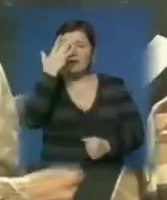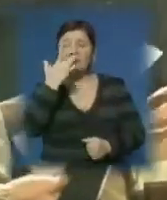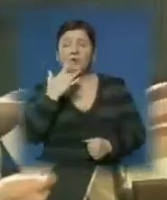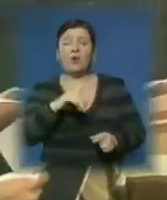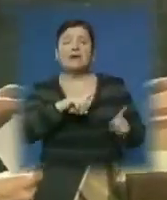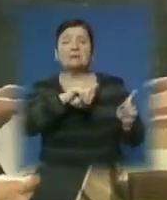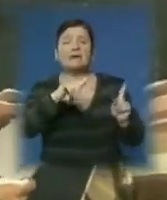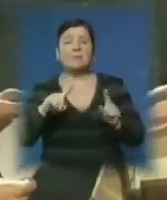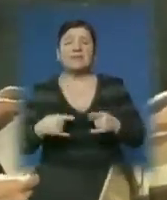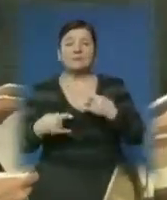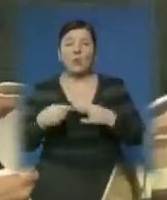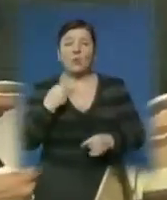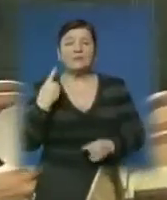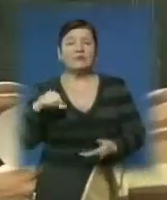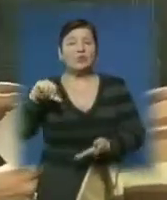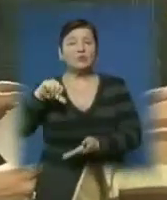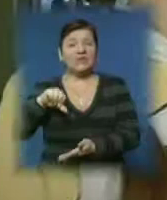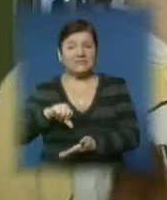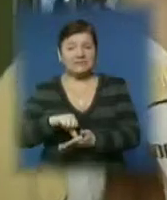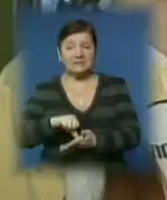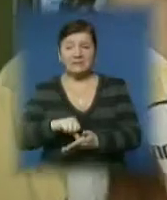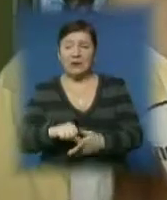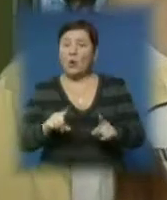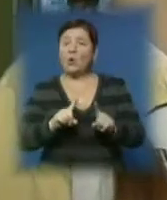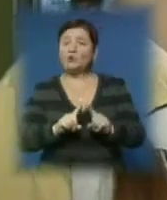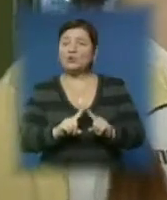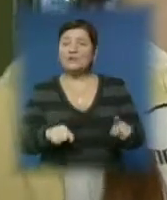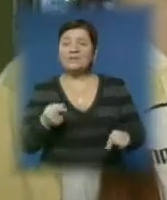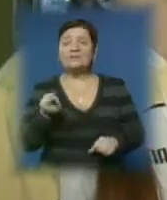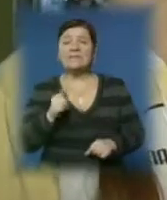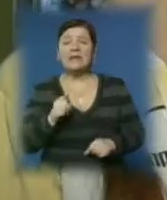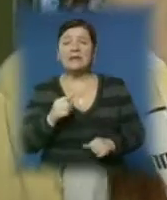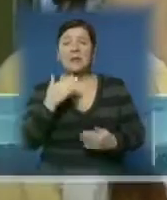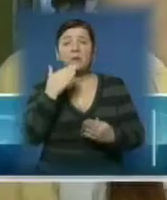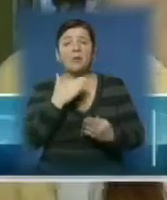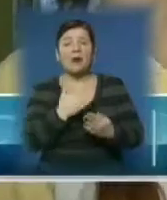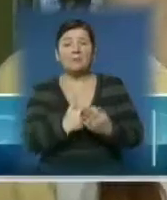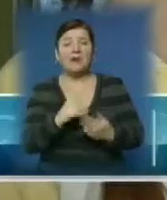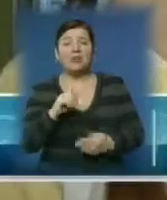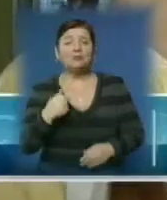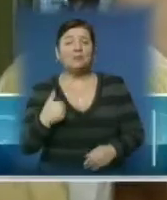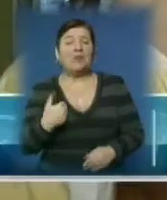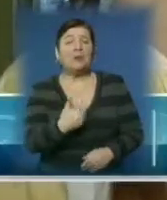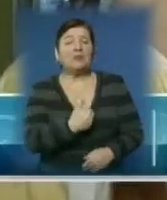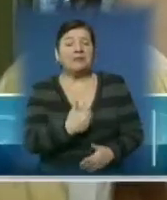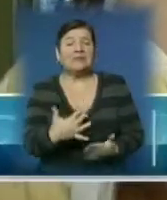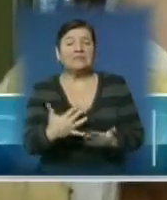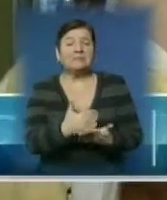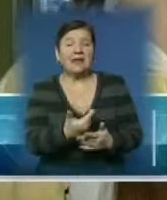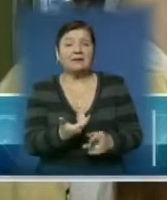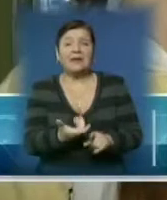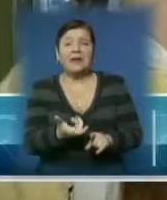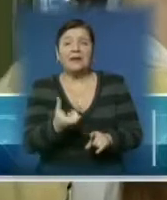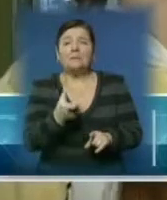телерадіокомпанія – одна із учасниць. Особливість цієї програми полягає в тому, що ми хотіли зібрати якомога більше